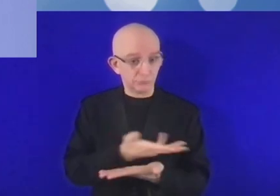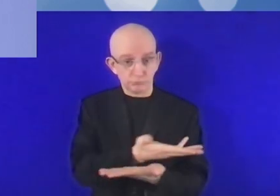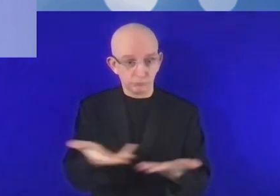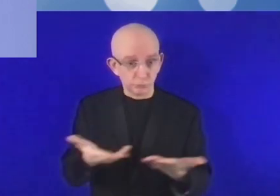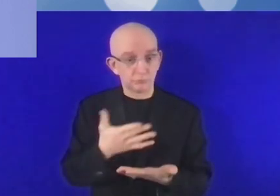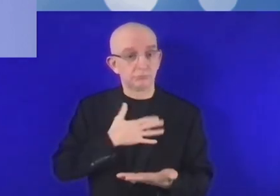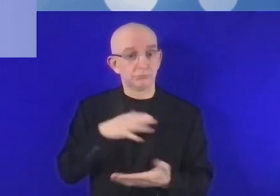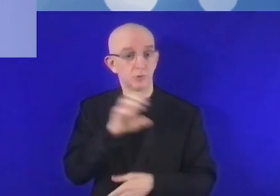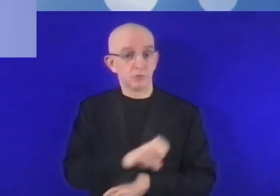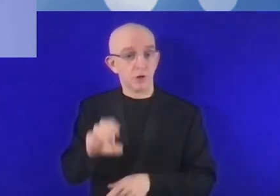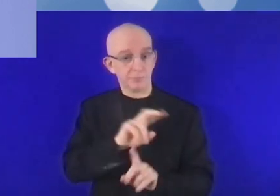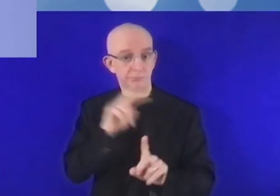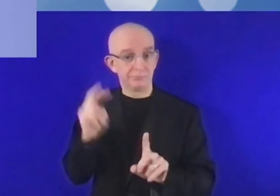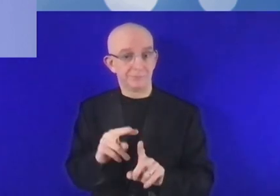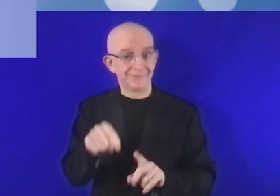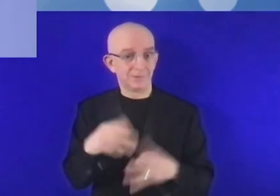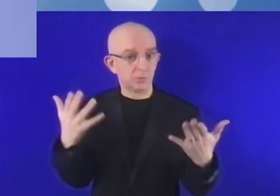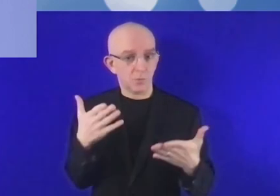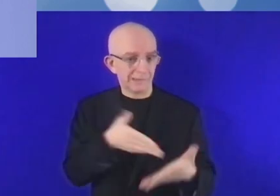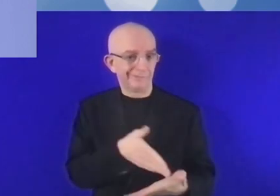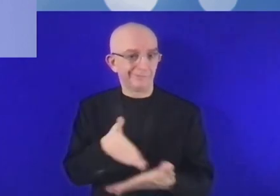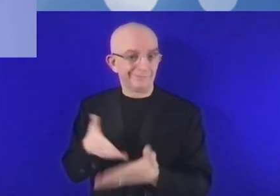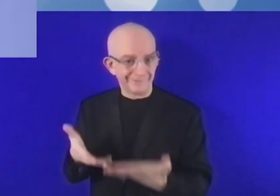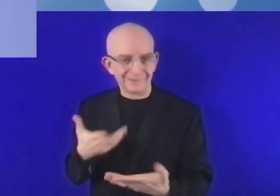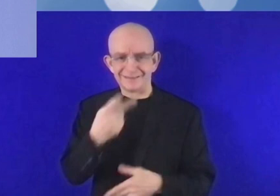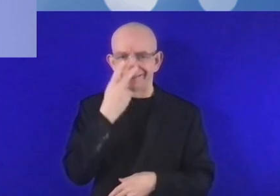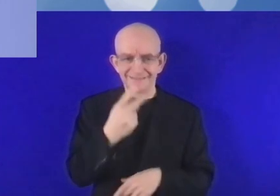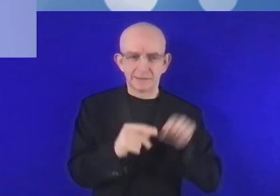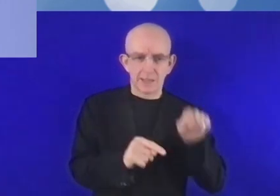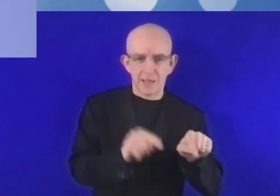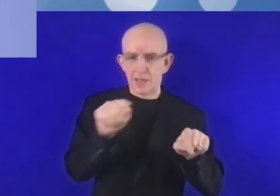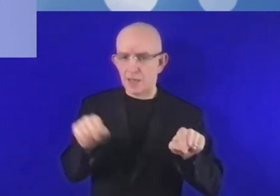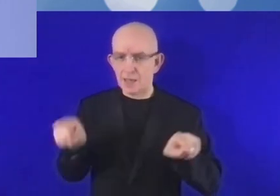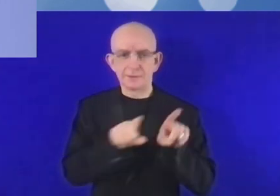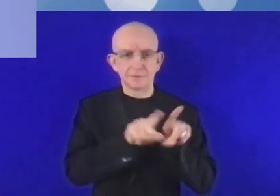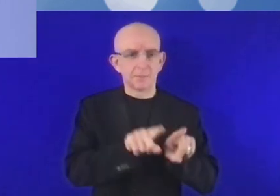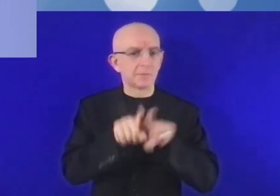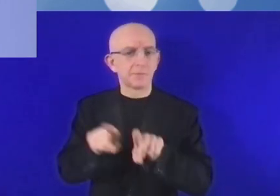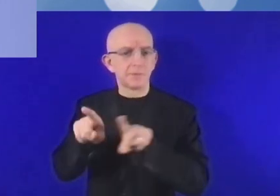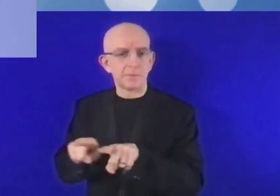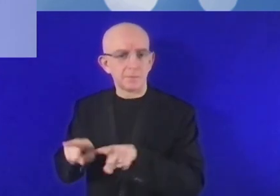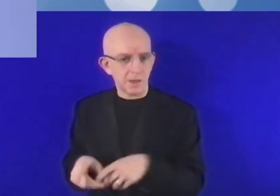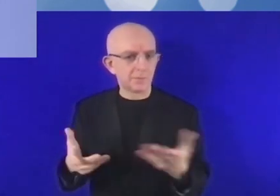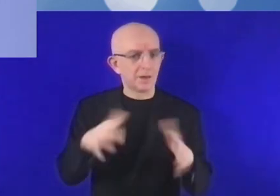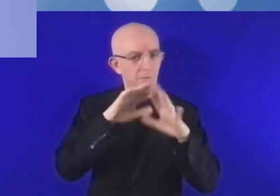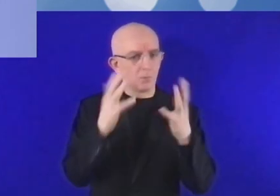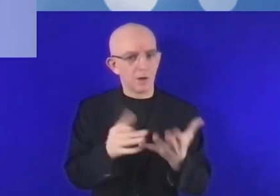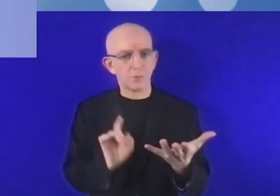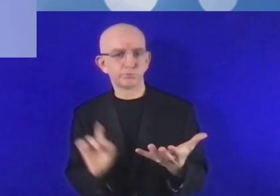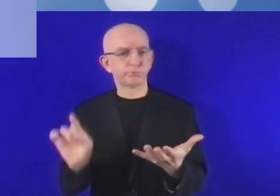D'ailleurs, je vais partager un point de vue assez européen aujourd'hui, mais nous avons beaucoup de partenaires qui sont actifs sur d'autres continents.